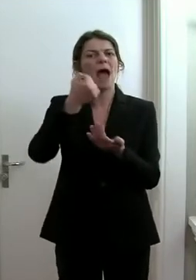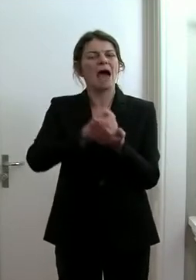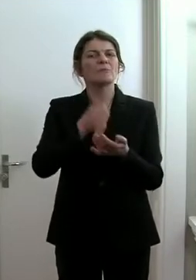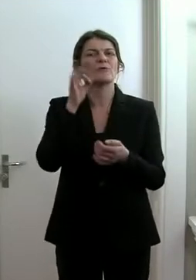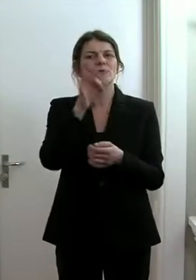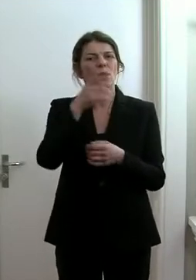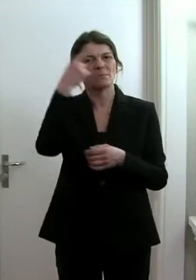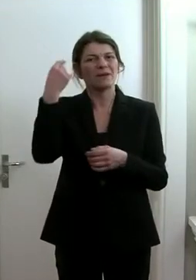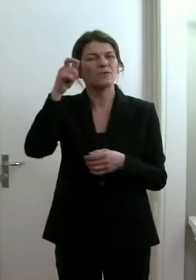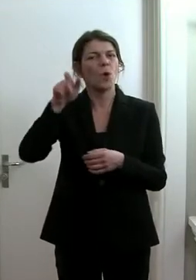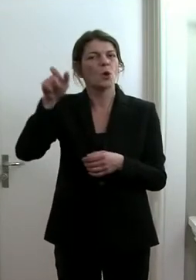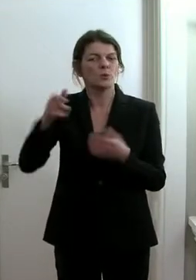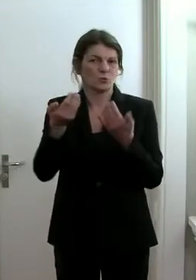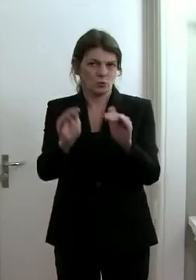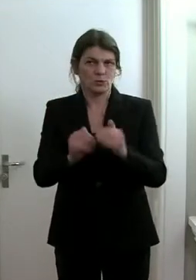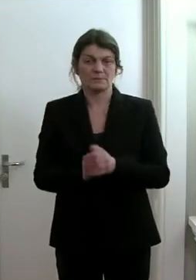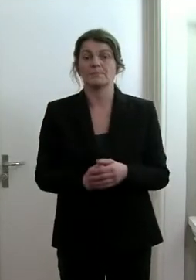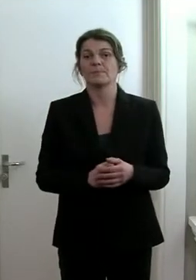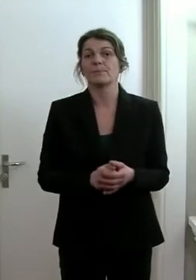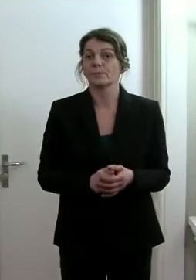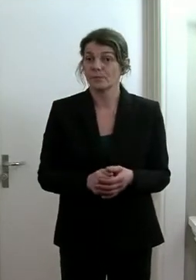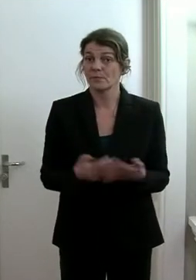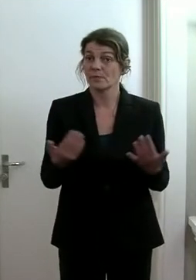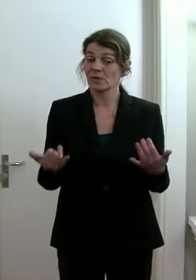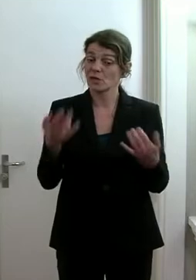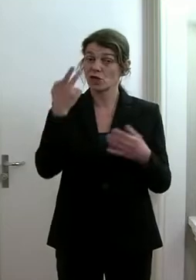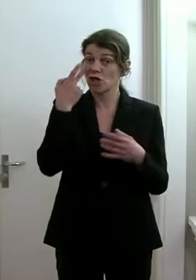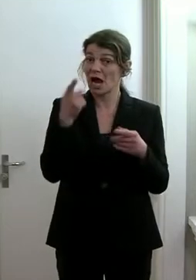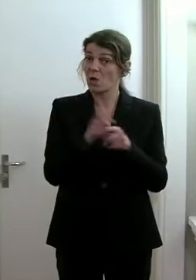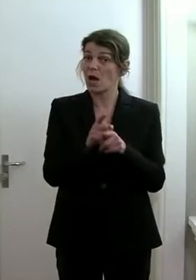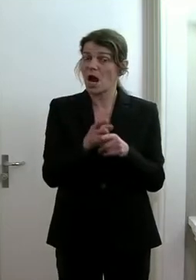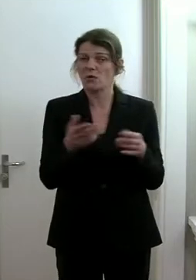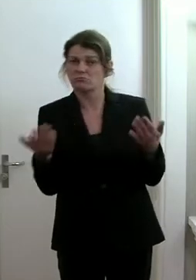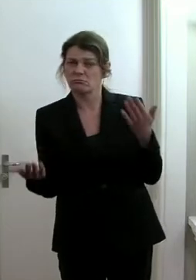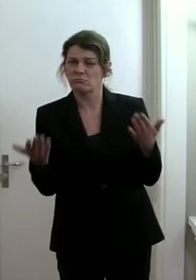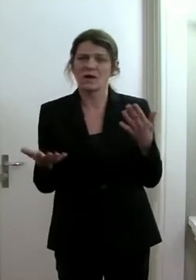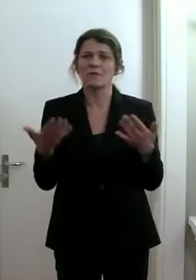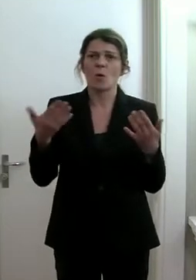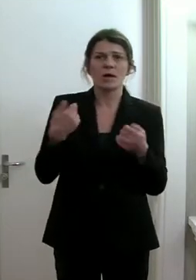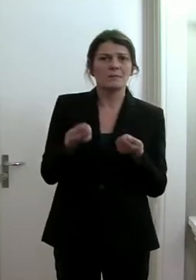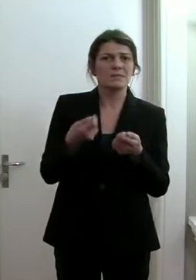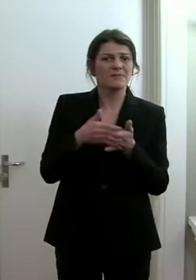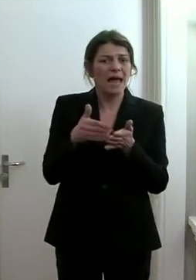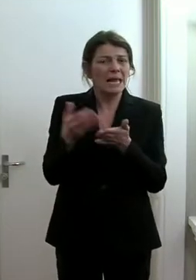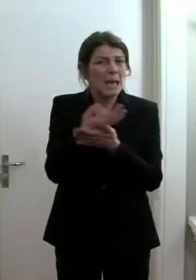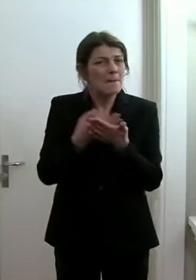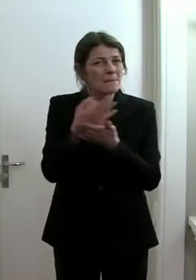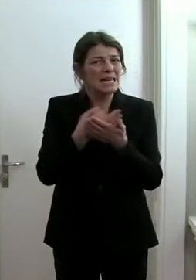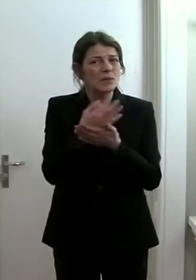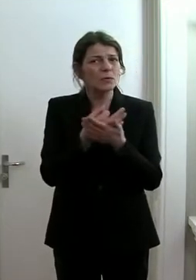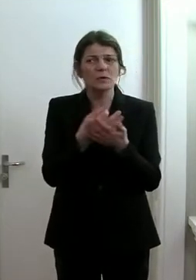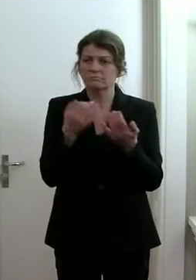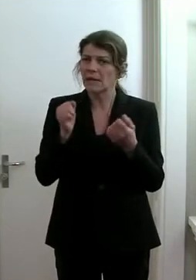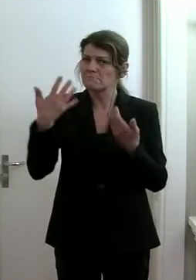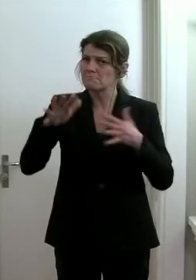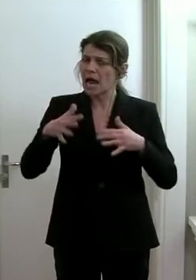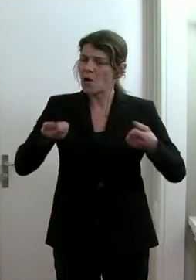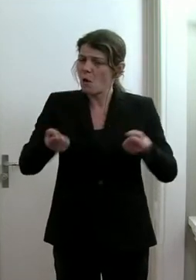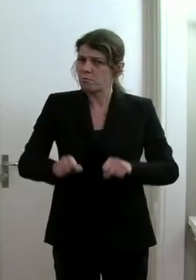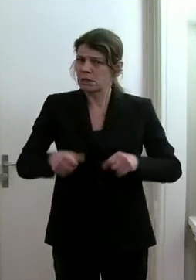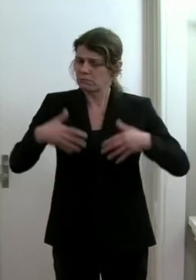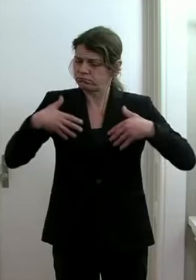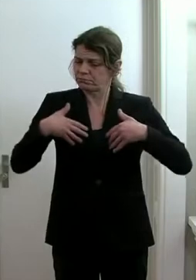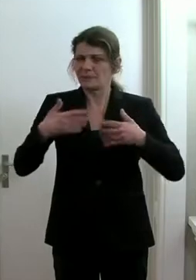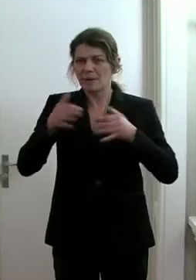Bevölkerungsschutz. Man schaut auch, wo mit zusätzlichen Weiterbildungen noch Kompetenzen spezifisch